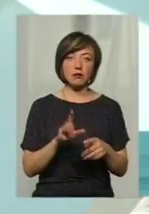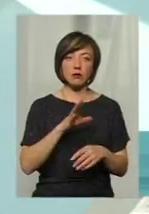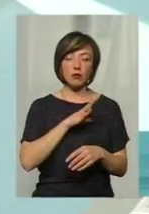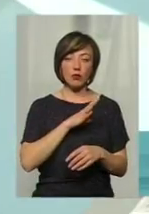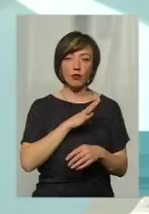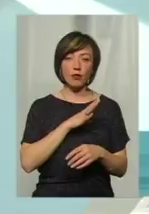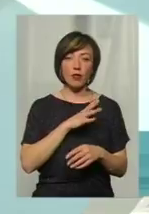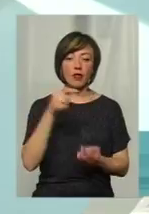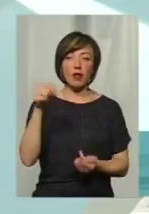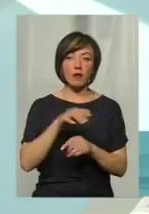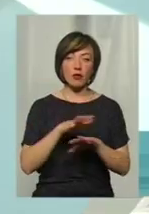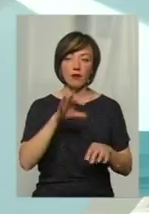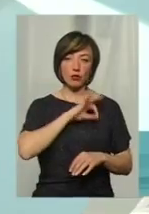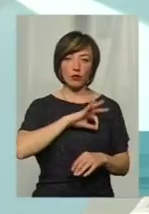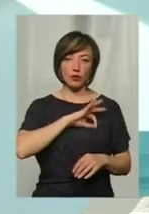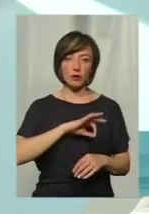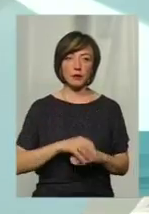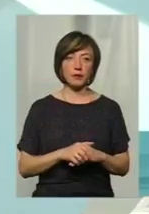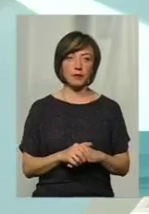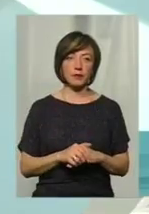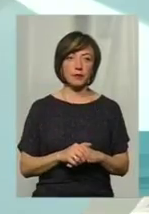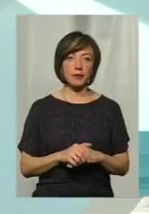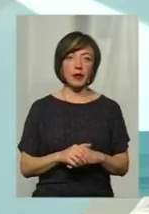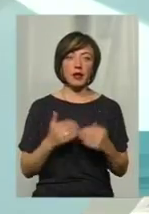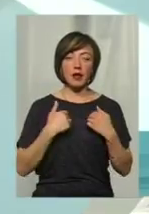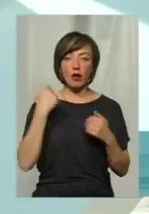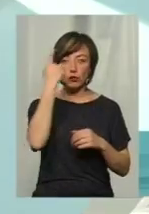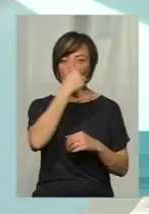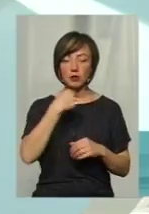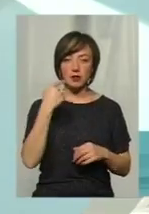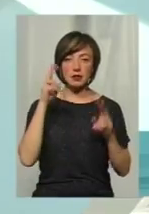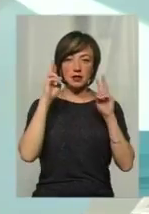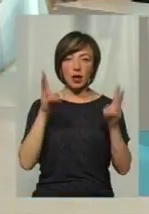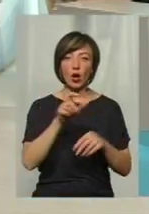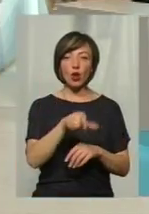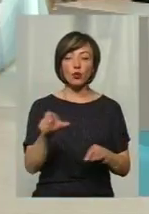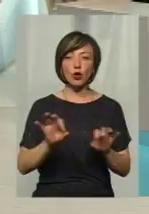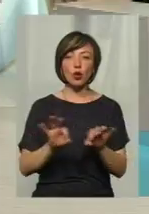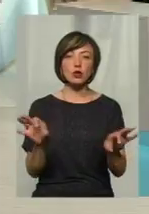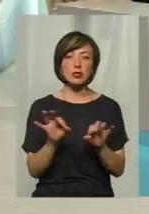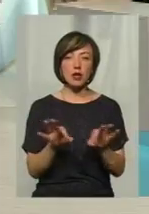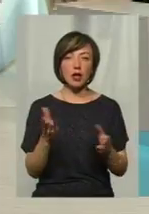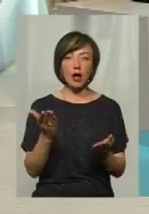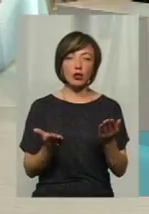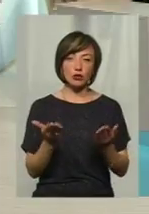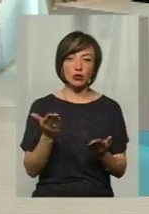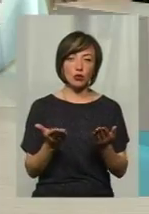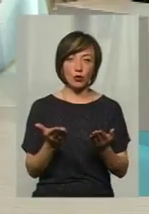непригодний. Тому що, я сам особисто не знаю, але як розказують люди, що якщо